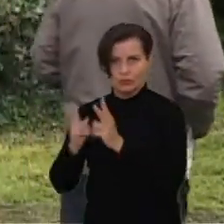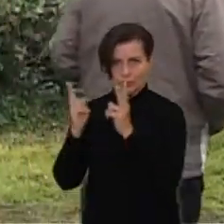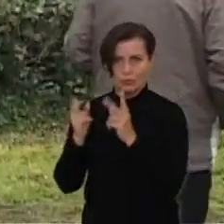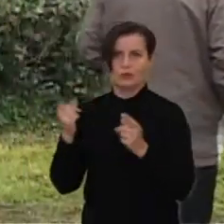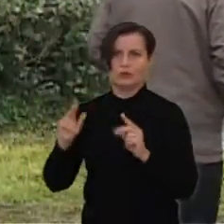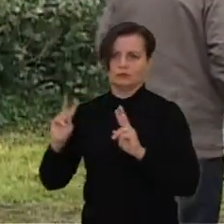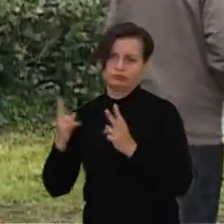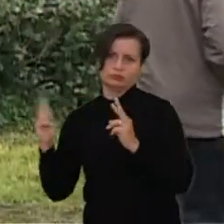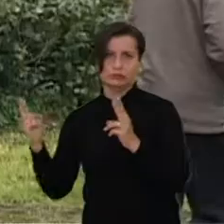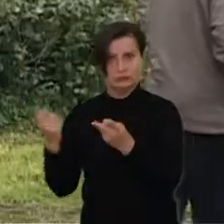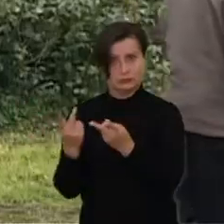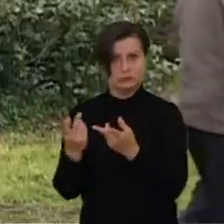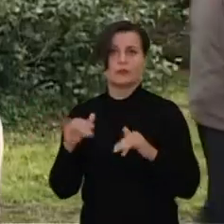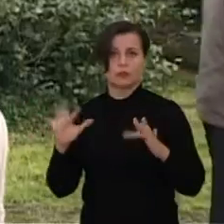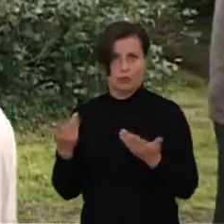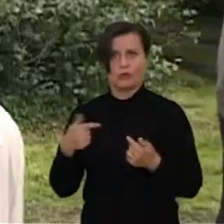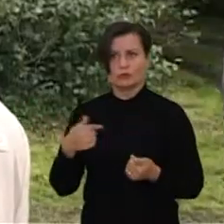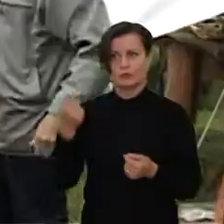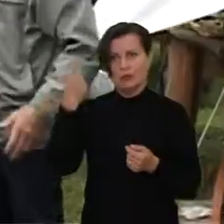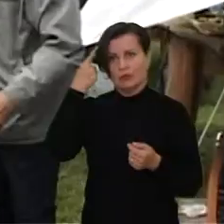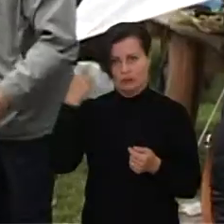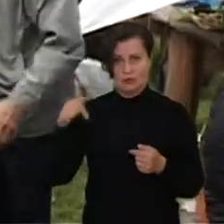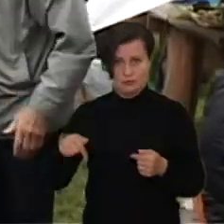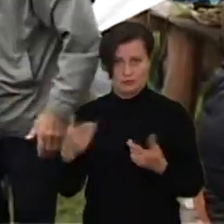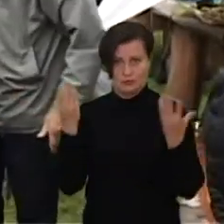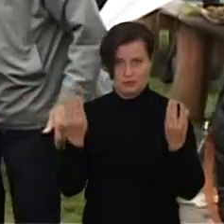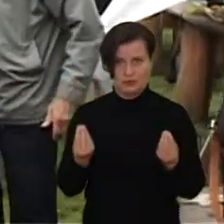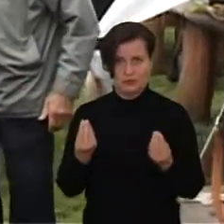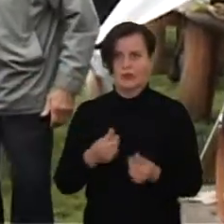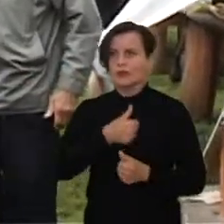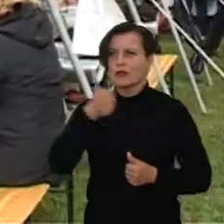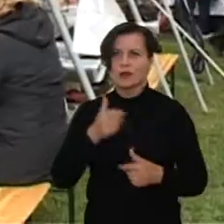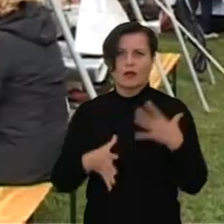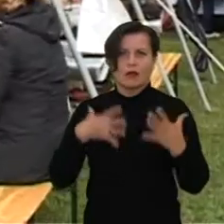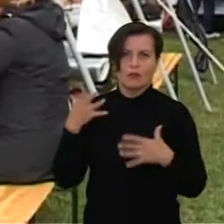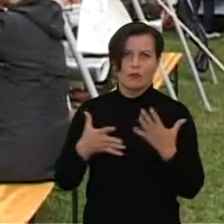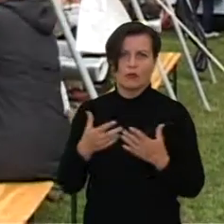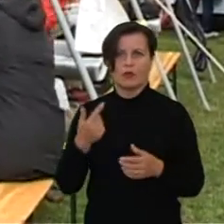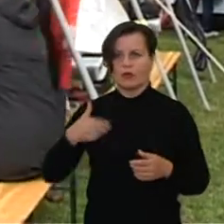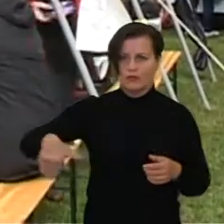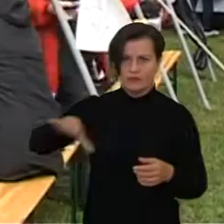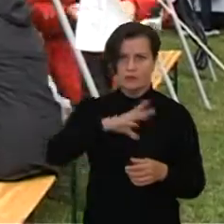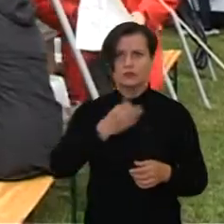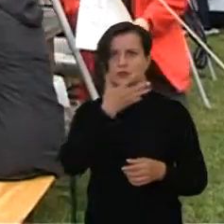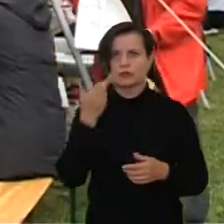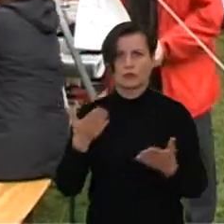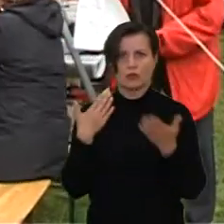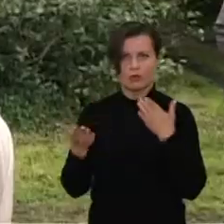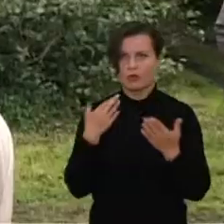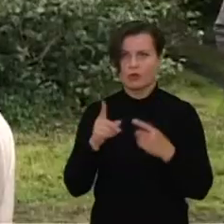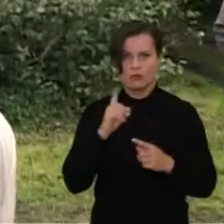pašoktų ir laužo. Tokia mūsų idėja šiandien dienos. Tokio visos teigiamos emocijos būtų, kad mes visi šiltai pabendrautumėm,